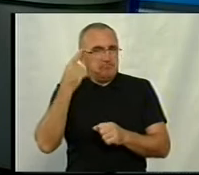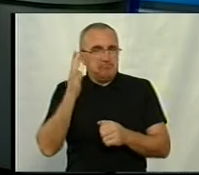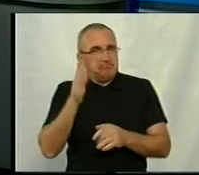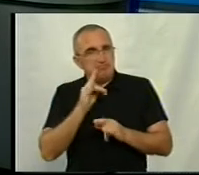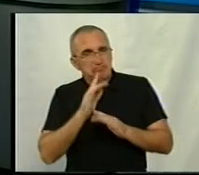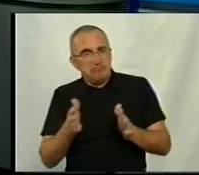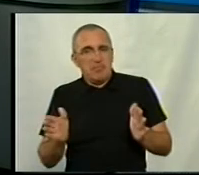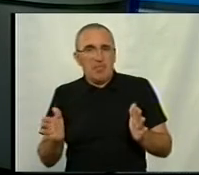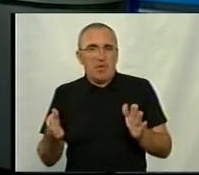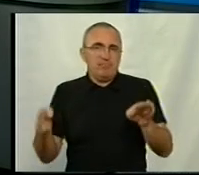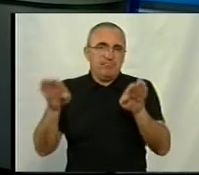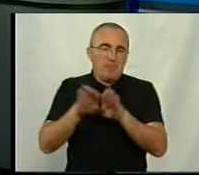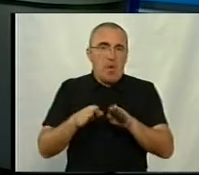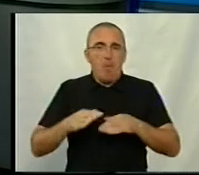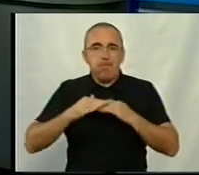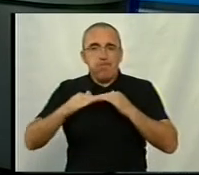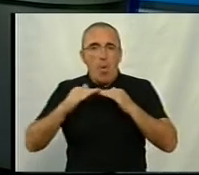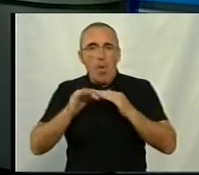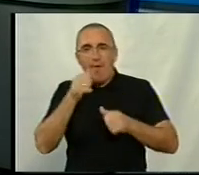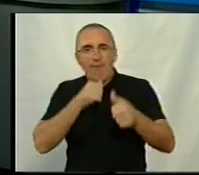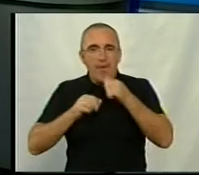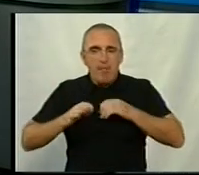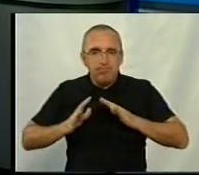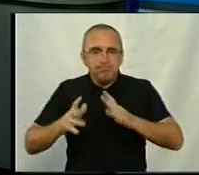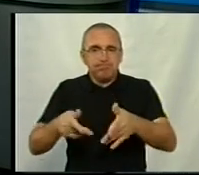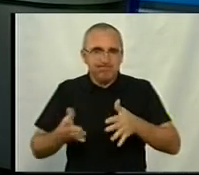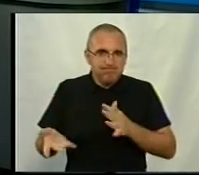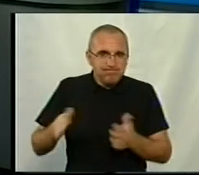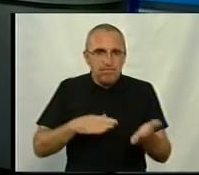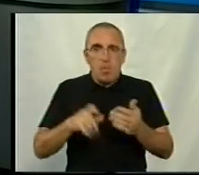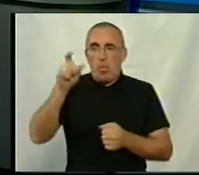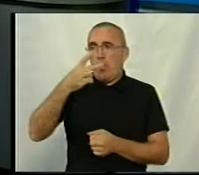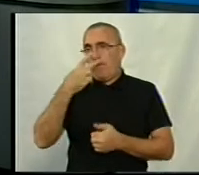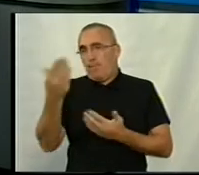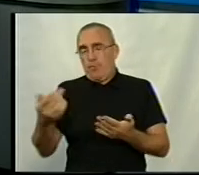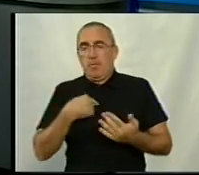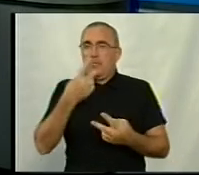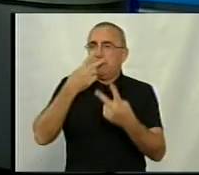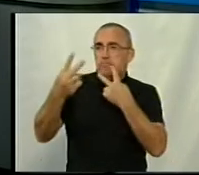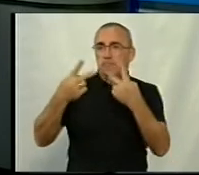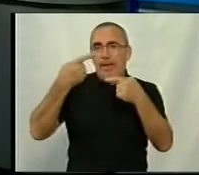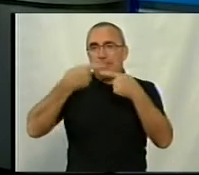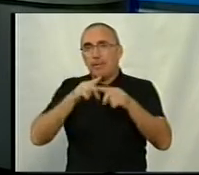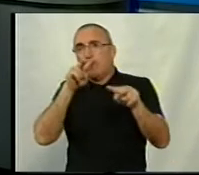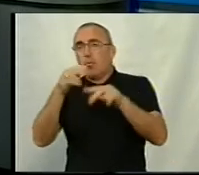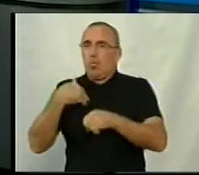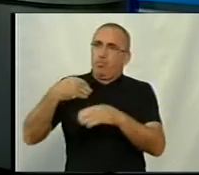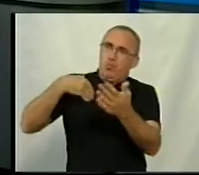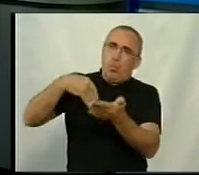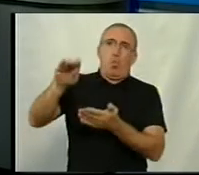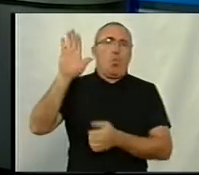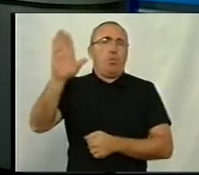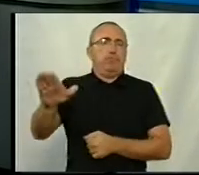згортати польові випробування. Тому що ми бачили, там поле, стоїть одна людина і показує, ось, я дивлюсь за тією технікою, я хочу її купити.